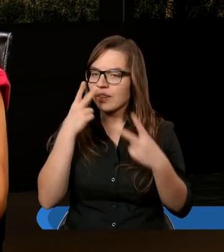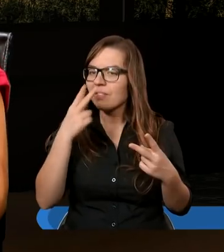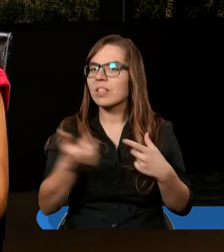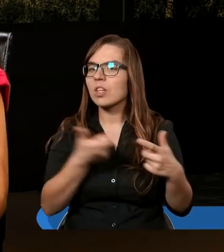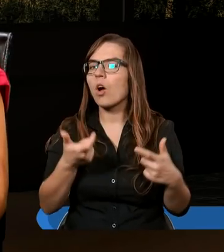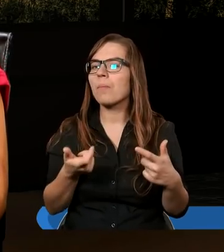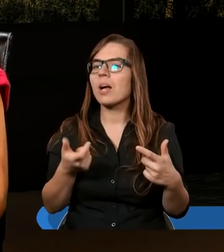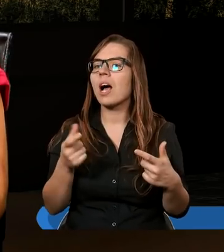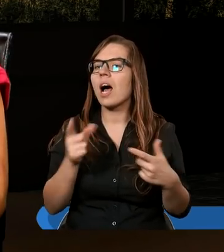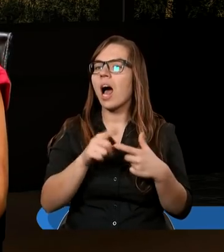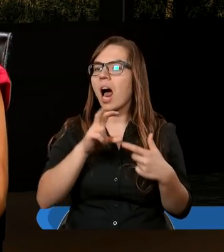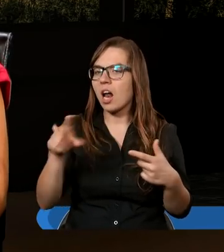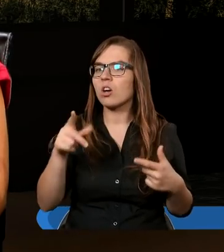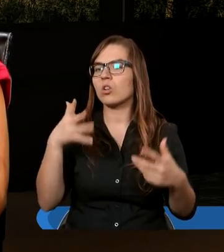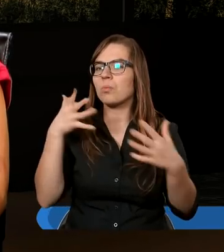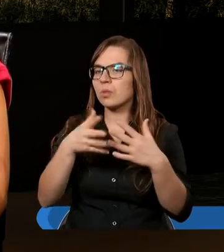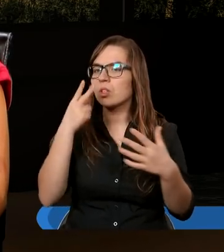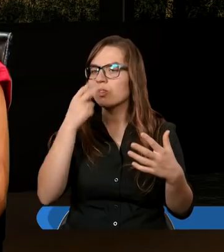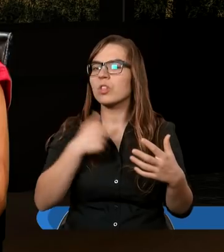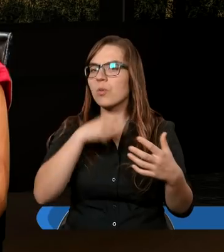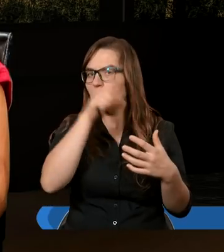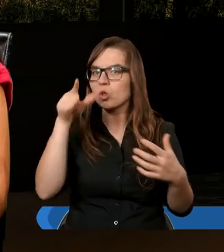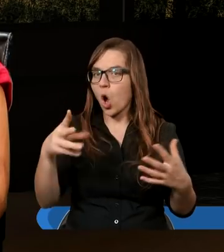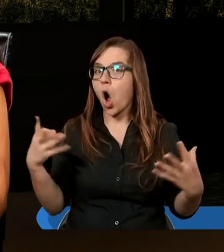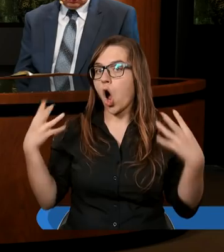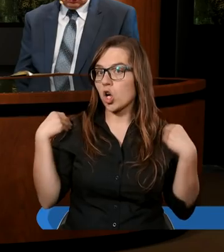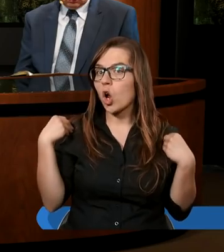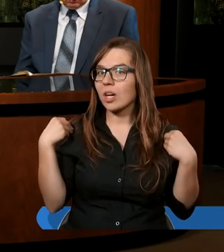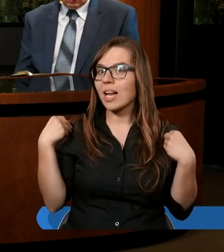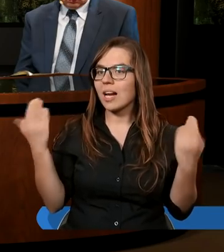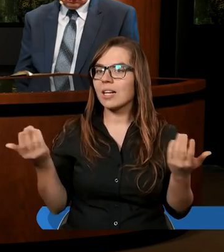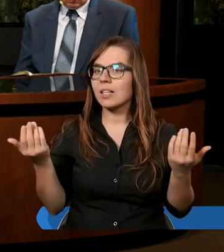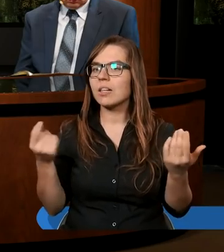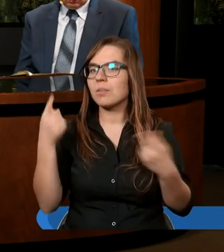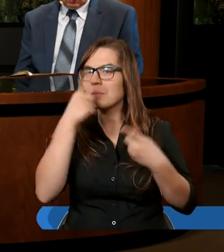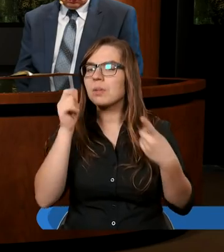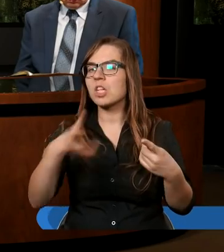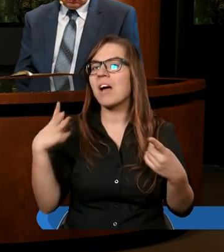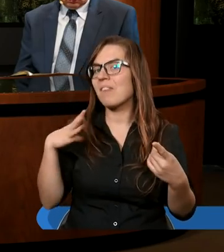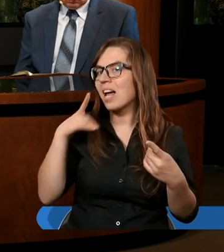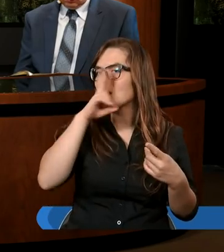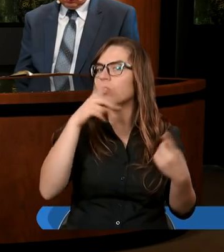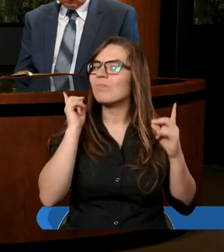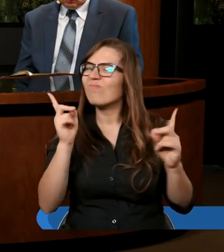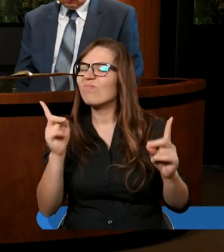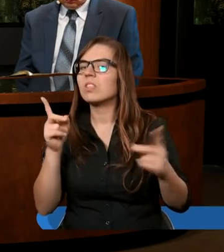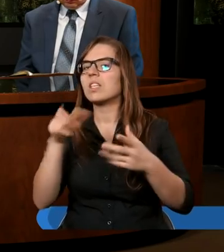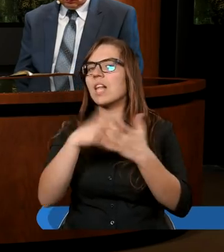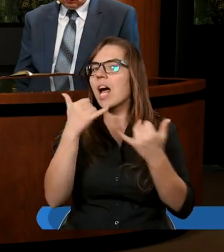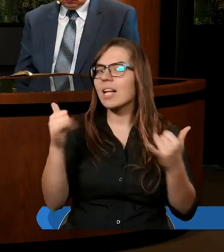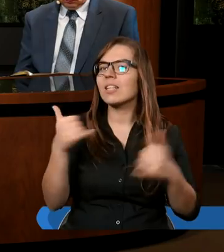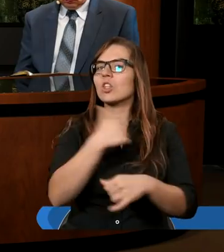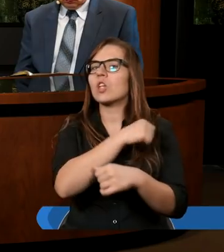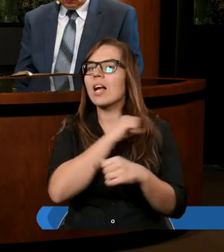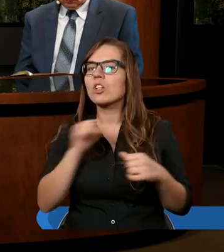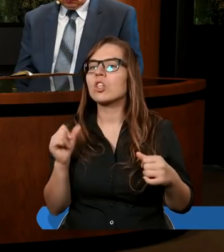ale czy ktoś widział, żeby ludzie to osiągnęli? Tu jeszcze może warto zauważyć na niektóre z tych imion.